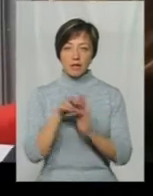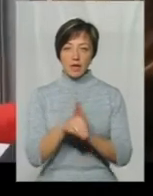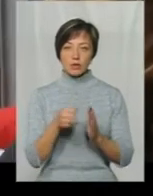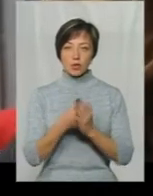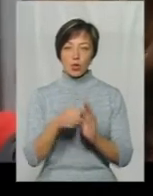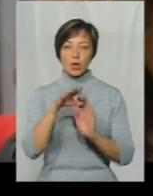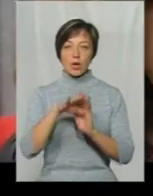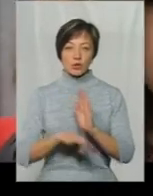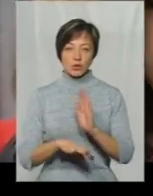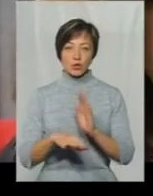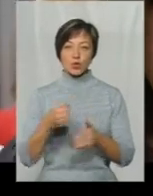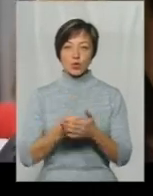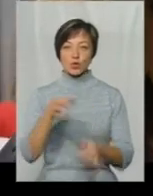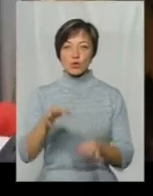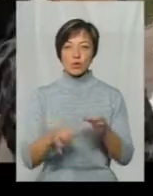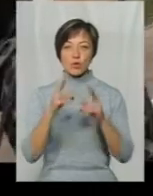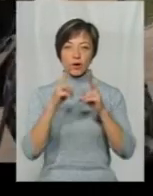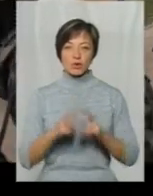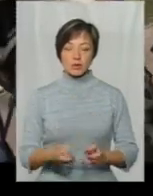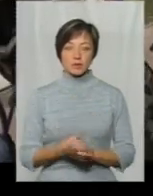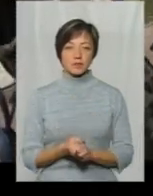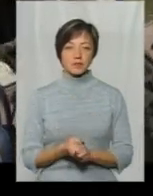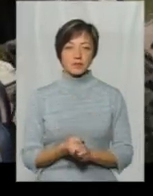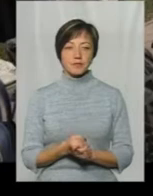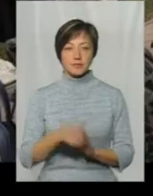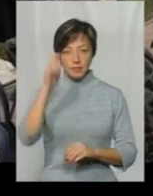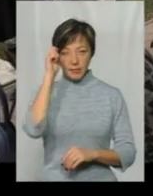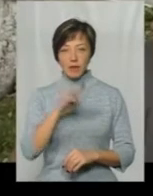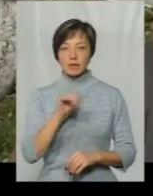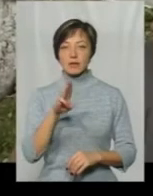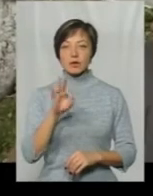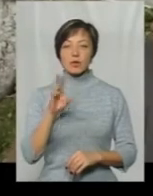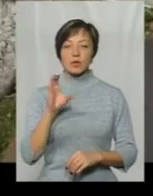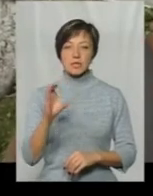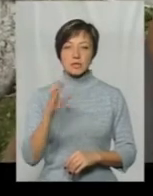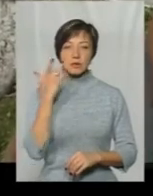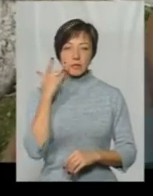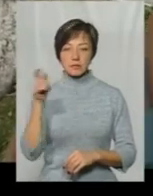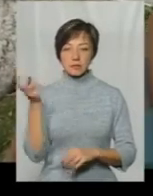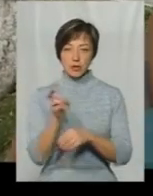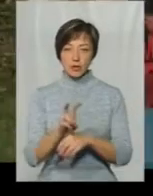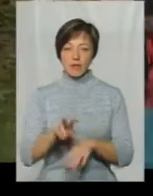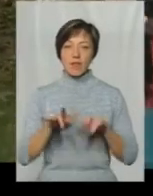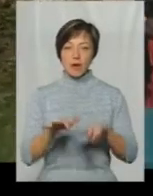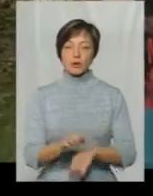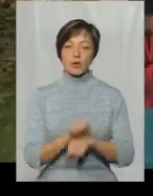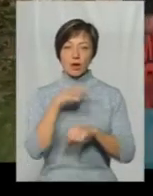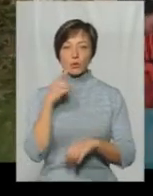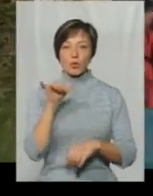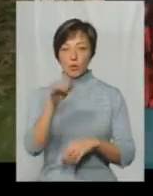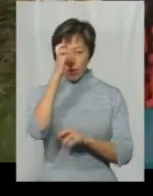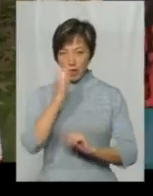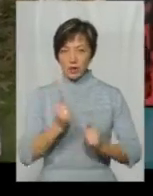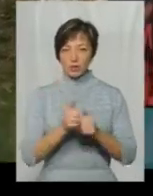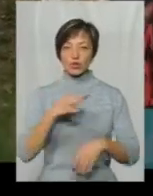до єдиного реєстру досудових розслідувань Тітус з американського Atlantic City, який також прийшов на акцію протесту, каже, у його країні